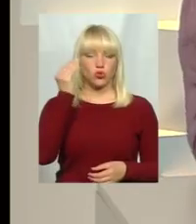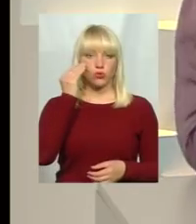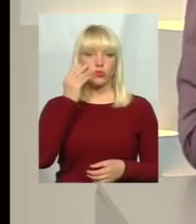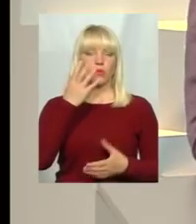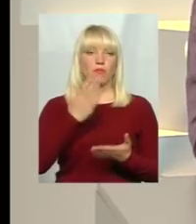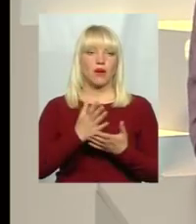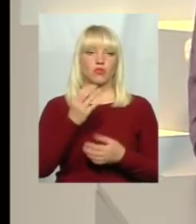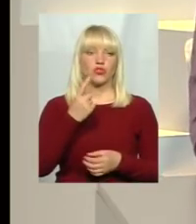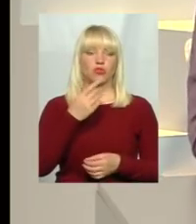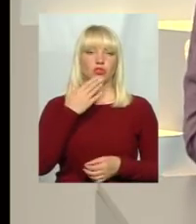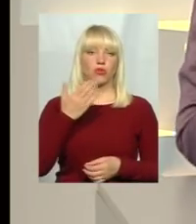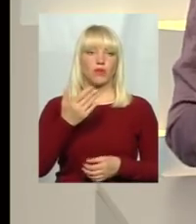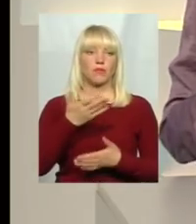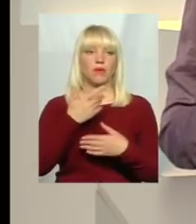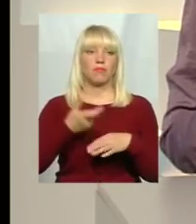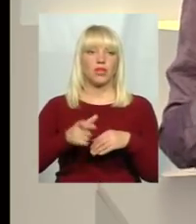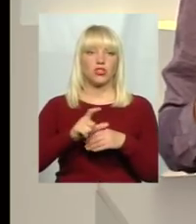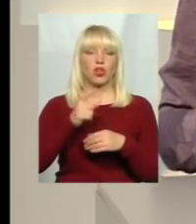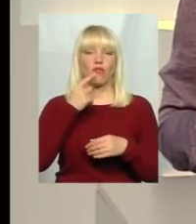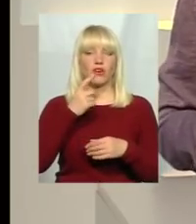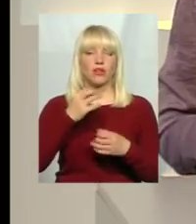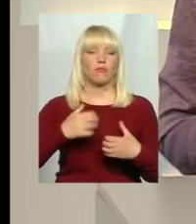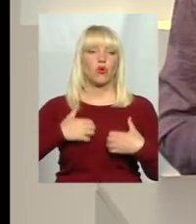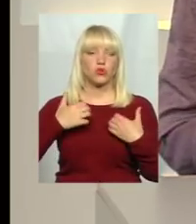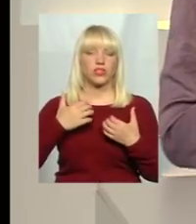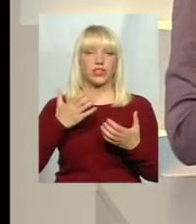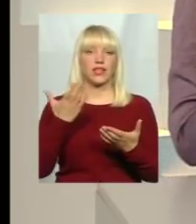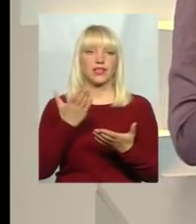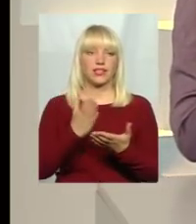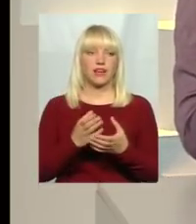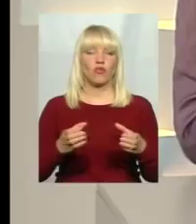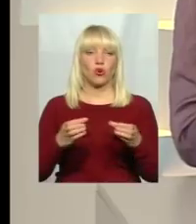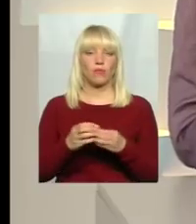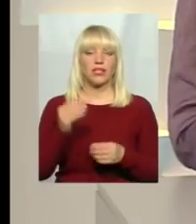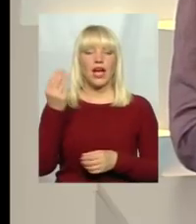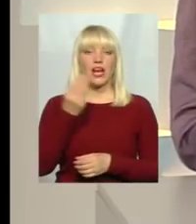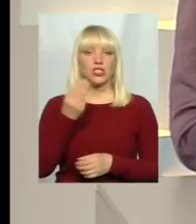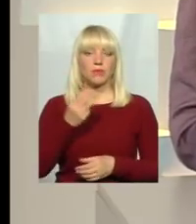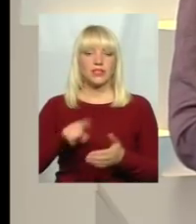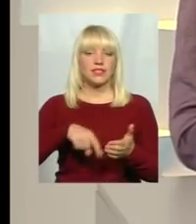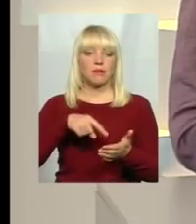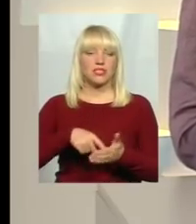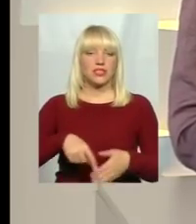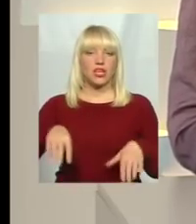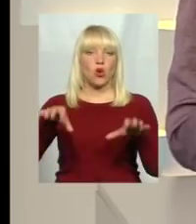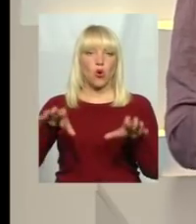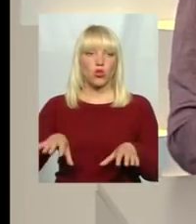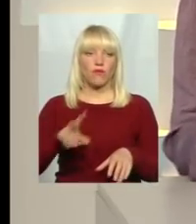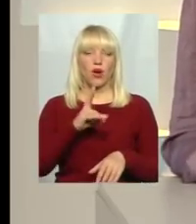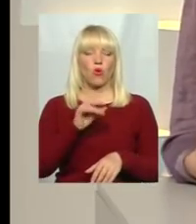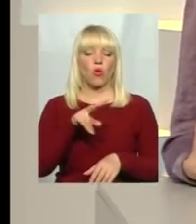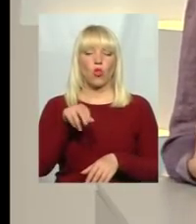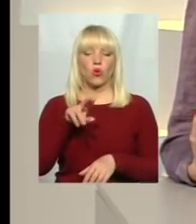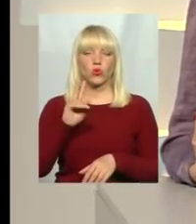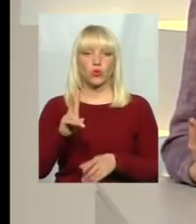коментар. Ми більше сьогодні говорили про острахи, які є в громадах. А от Шепетівський міський голова Михайло Полудюк телефоном